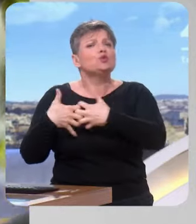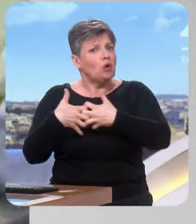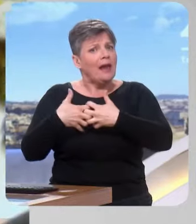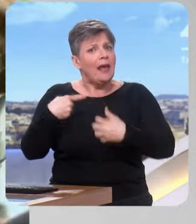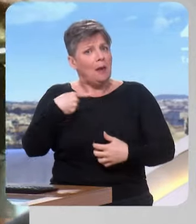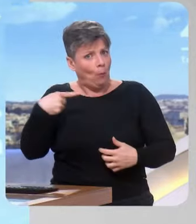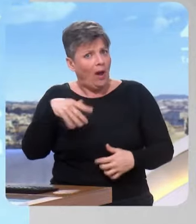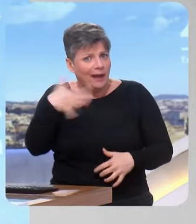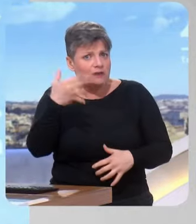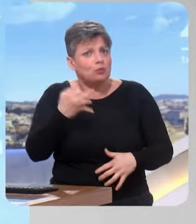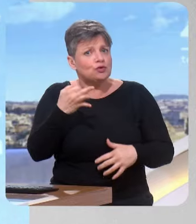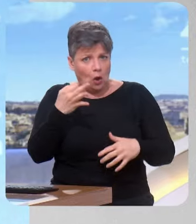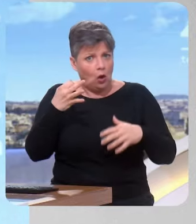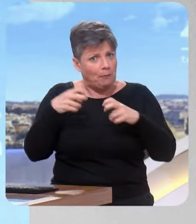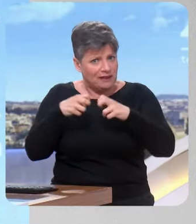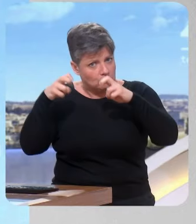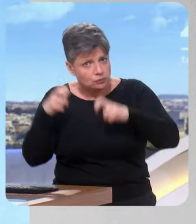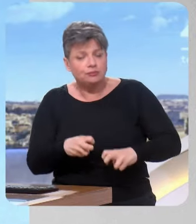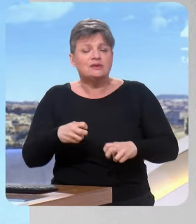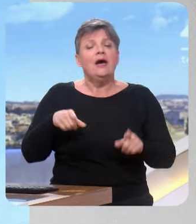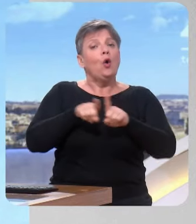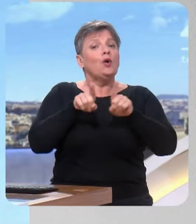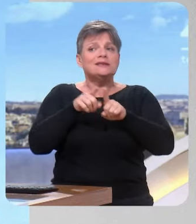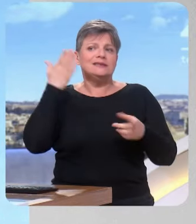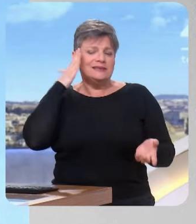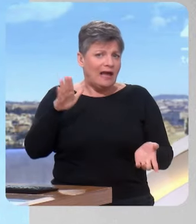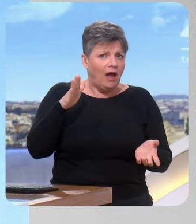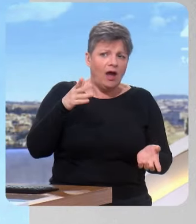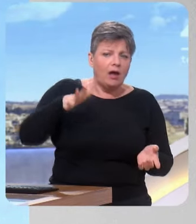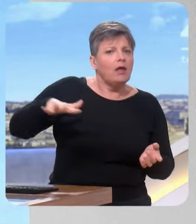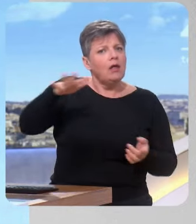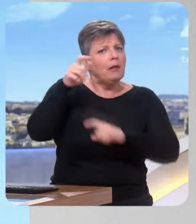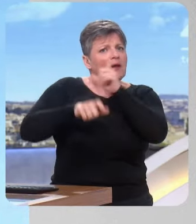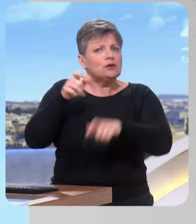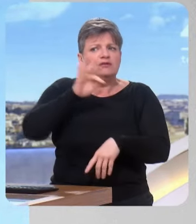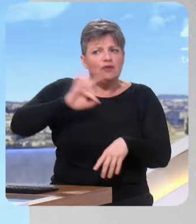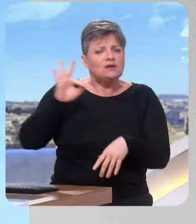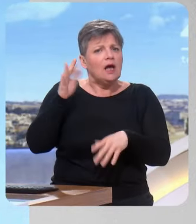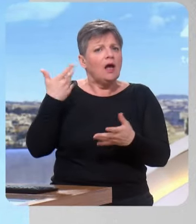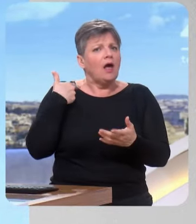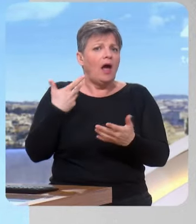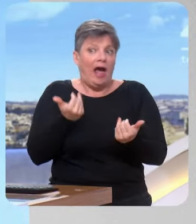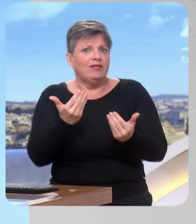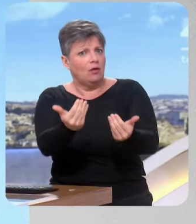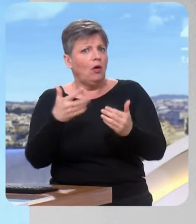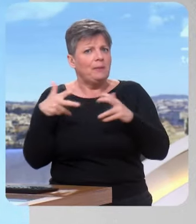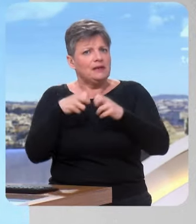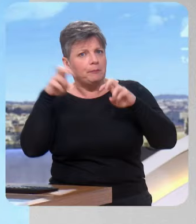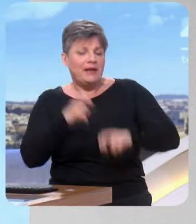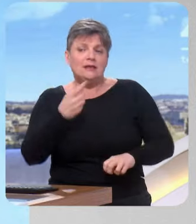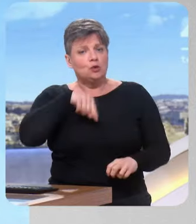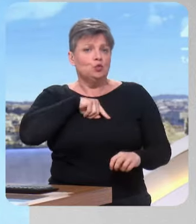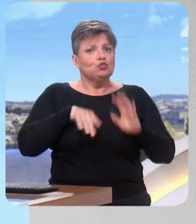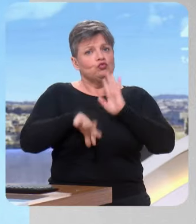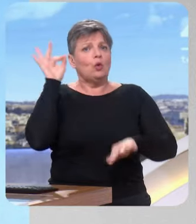Et puis, a fait le choix, parce qu'on sait que les Français attendent des baisses de prix. On a fait le choix, avant que les négociations soient finies, d'avoir une campagne où on a choisi